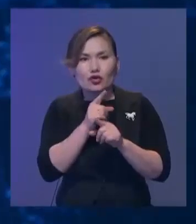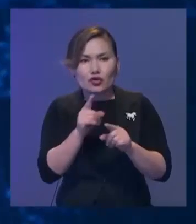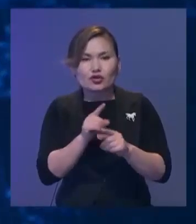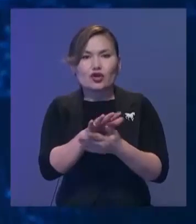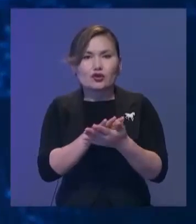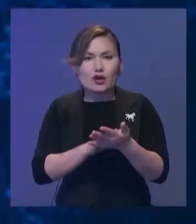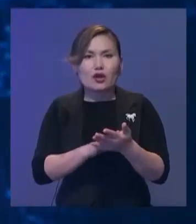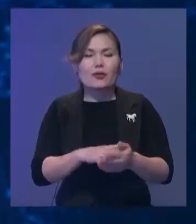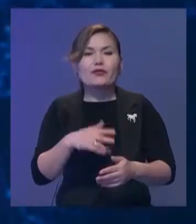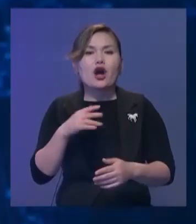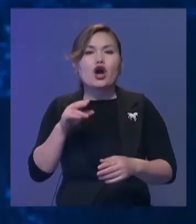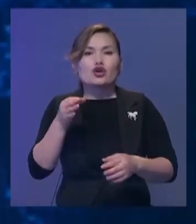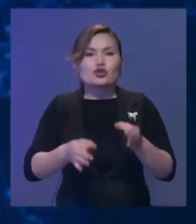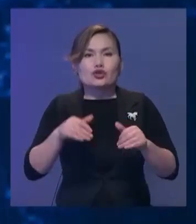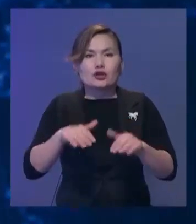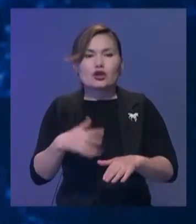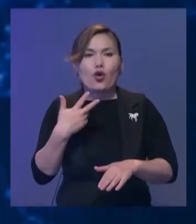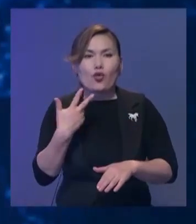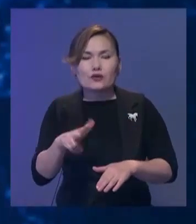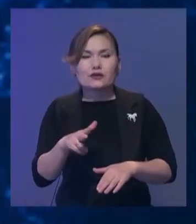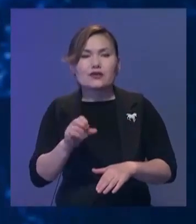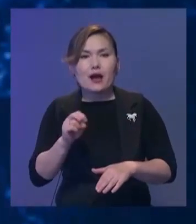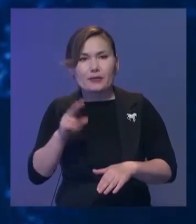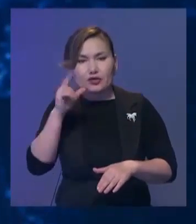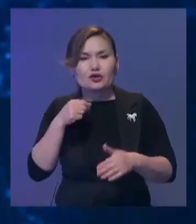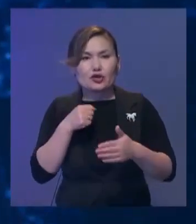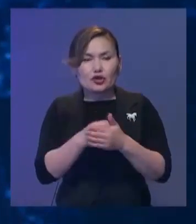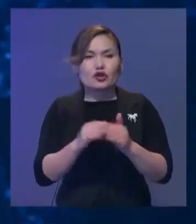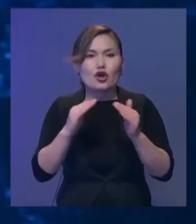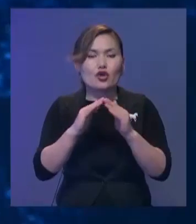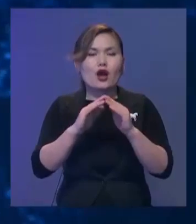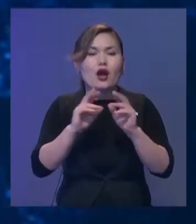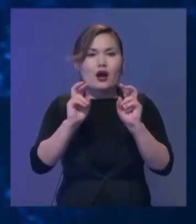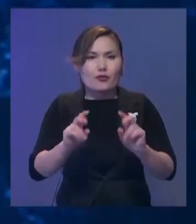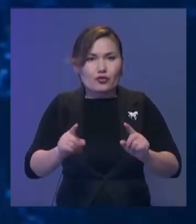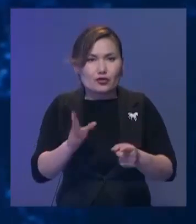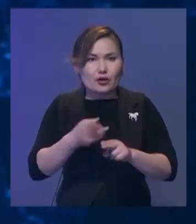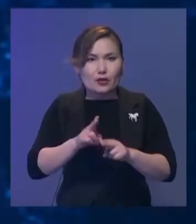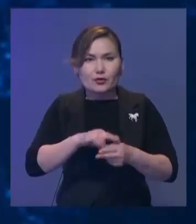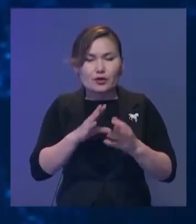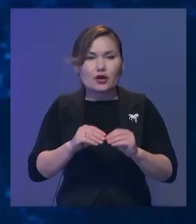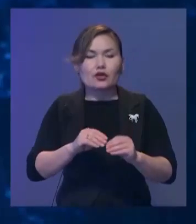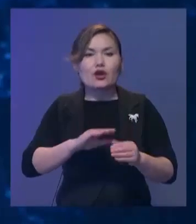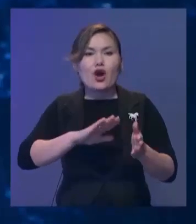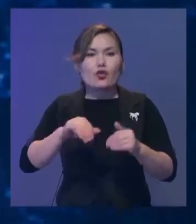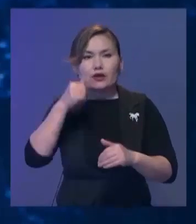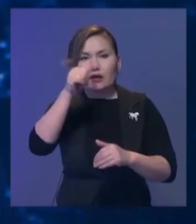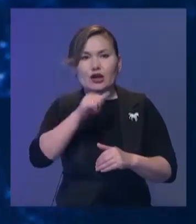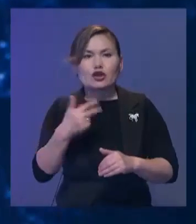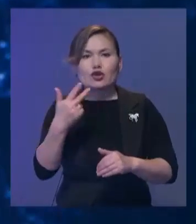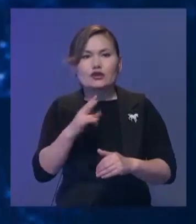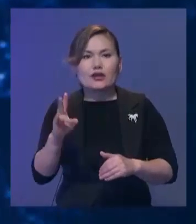шешімімен 30-ші сәуірге дейін үйғамақта отыраты. Бұл туралы әкс-министердің адвокаты мәлімдеген. Өткен жылдың үшінші ғарашасында